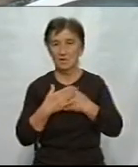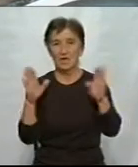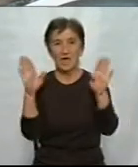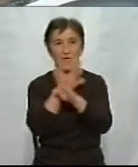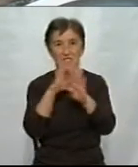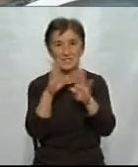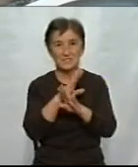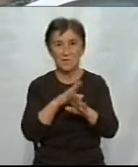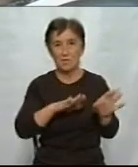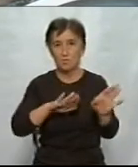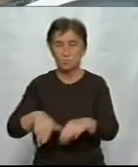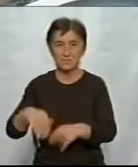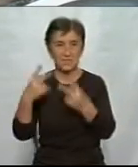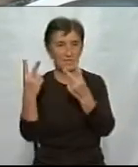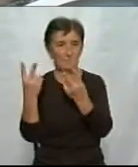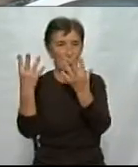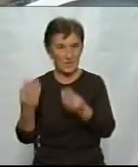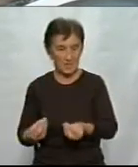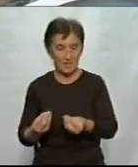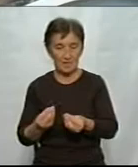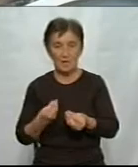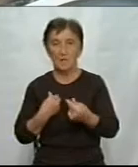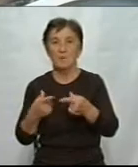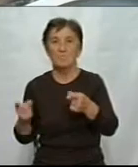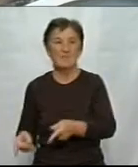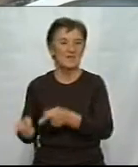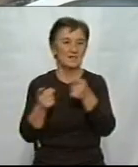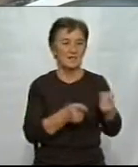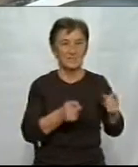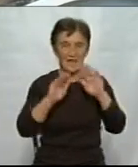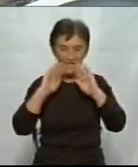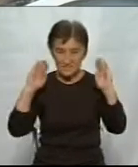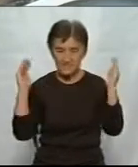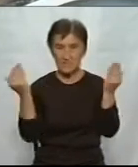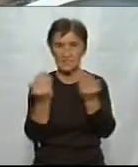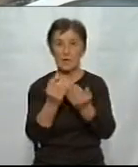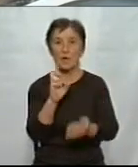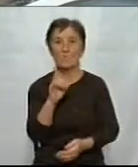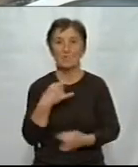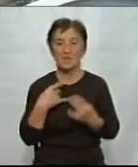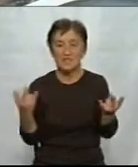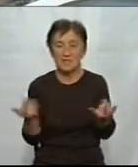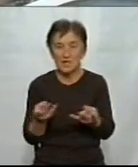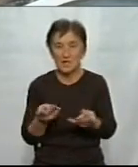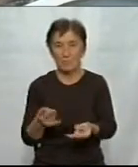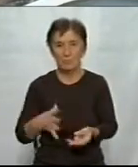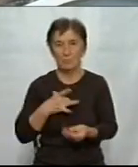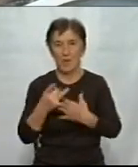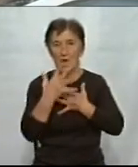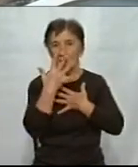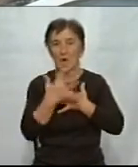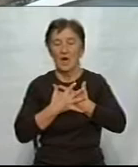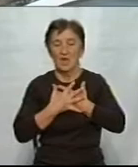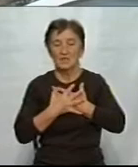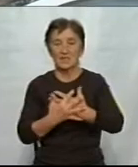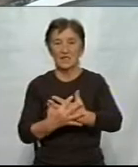Після двох діб реанімації мене перевели до ізоляційного боксу, де мені потрібно було дихати іменно киснем з